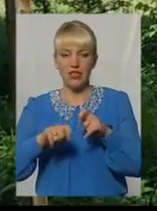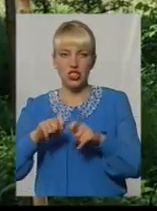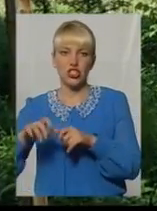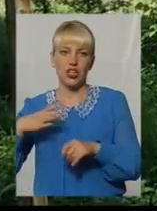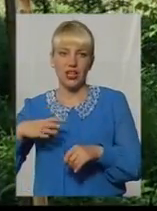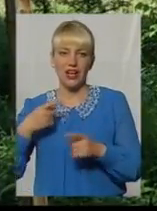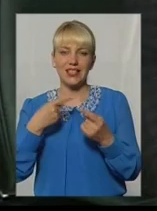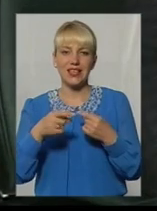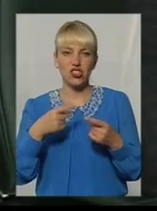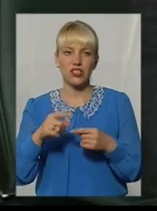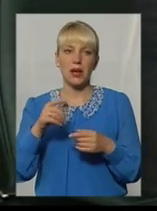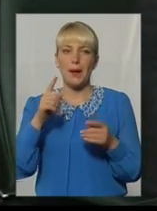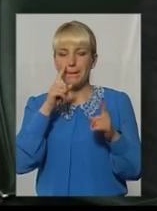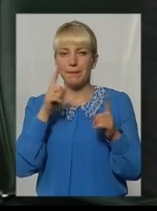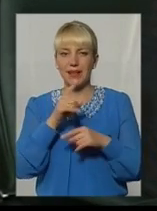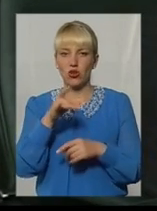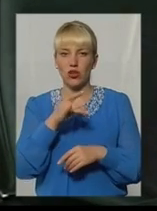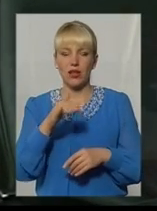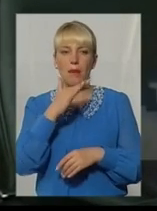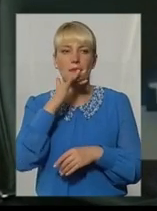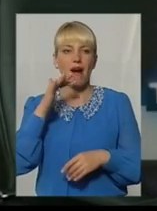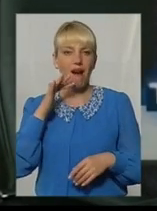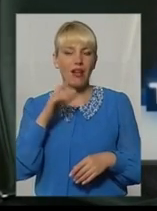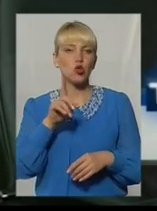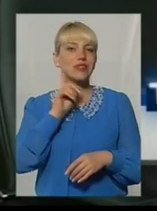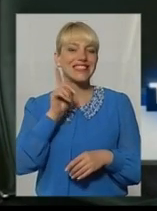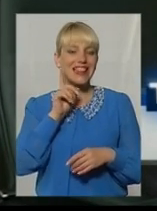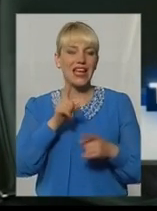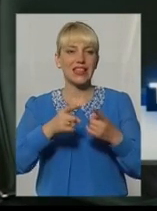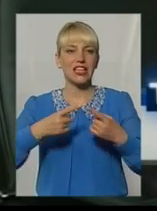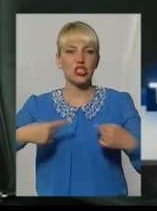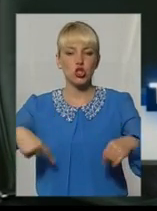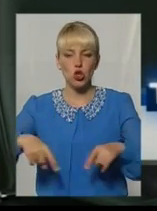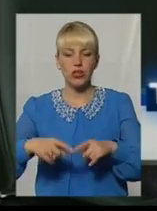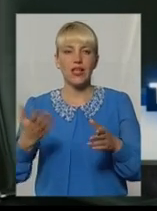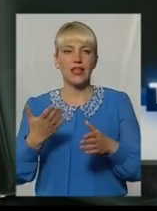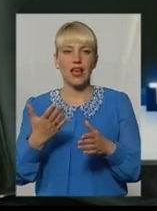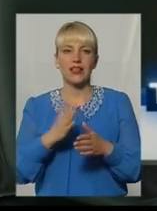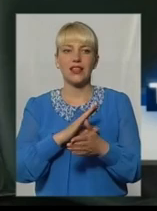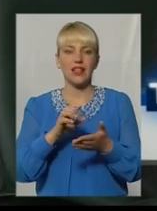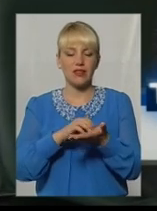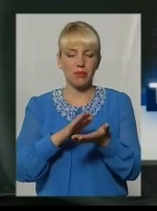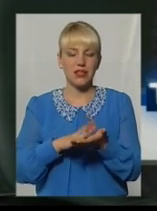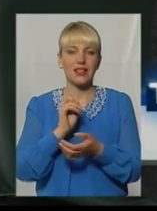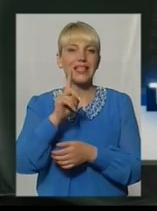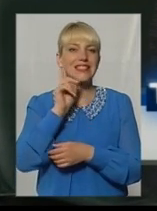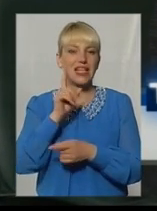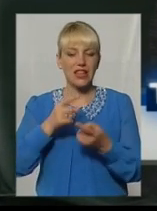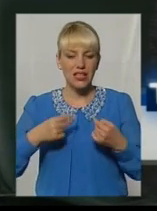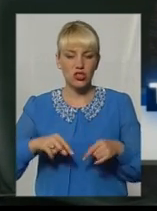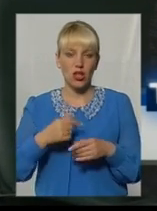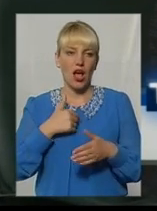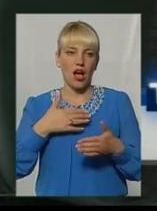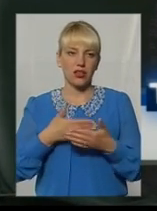інші мікрорайони. У нас дуже багато, до речі, зелених зон, які не визначені як зелені зони. Ми зараз ними дуже активно